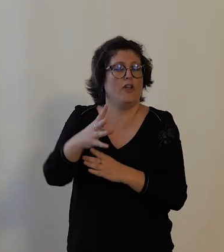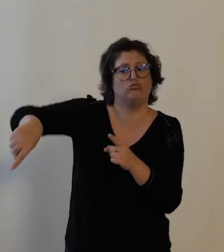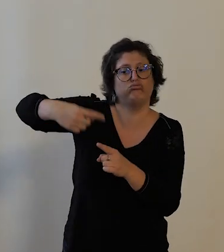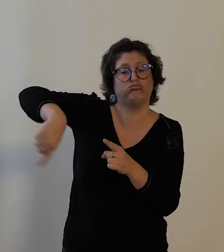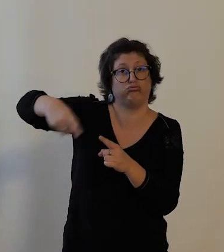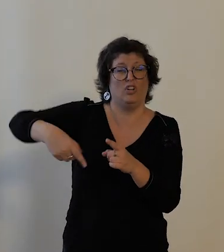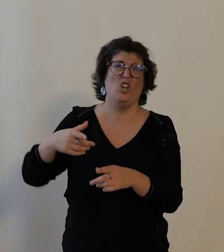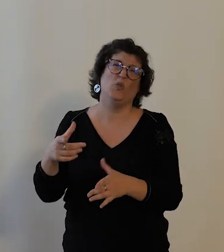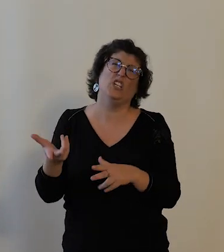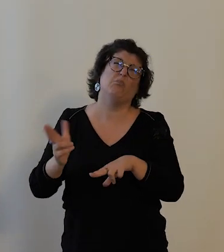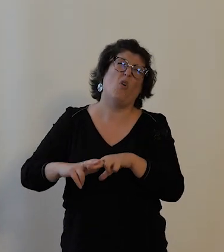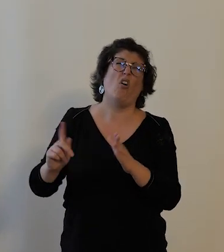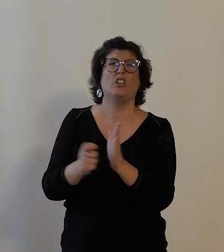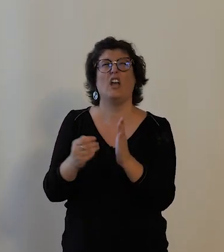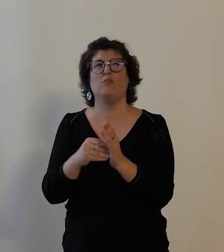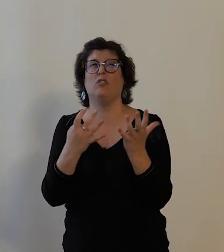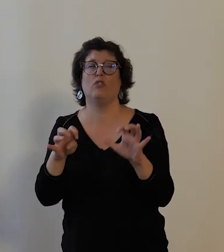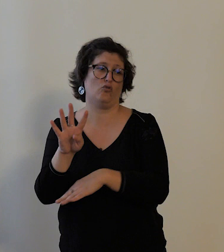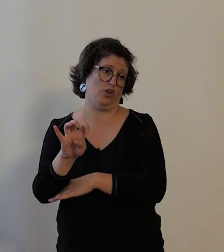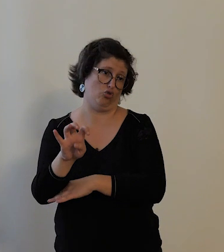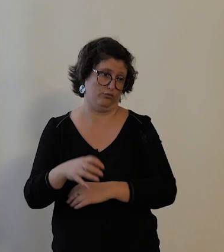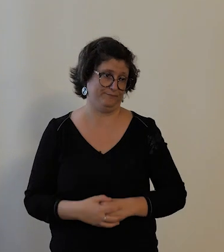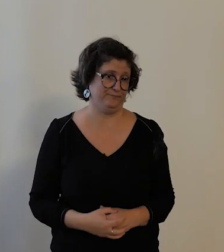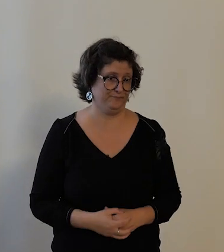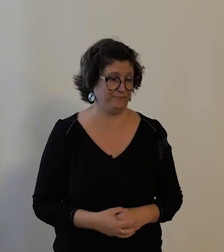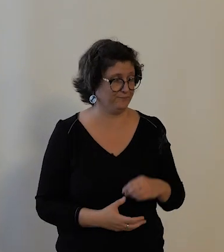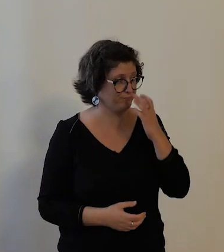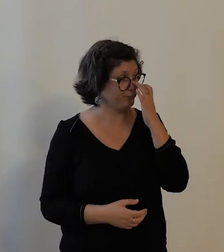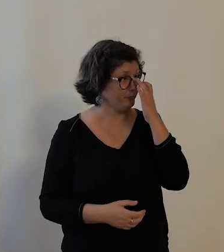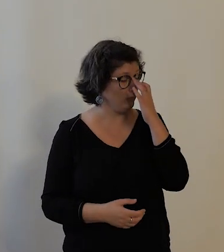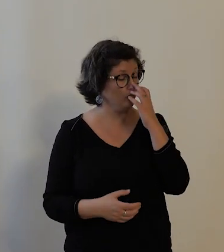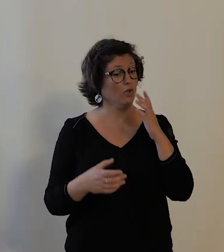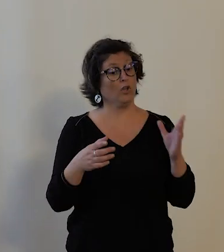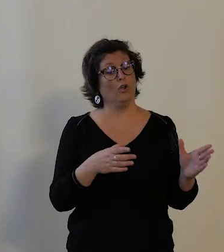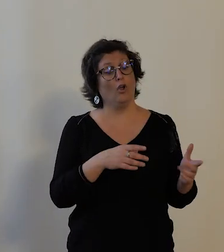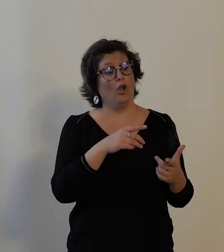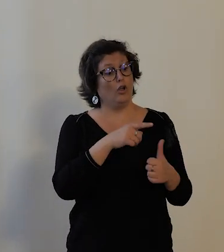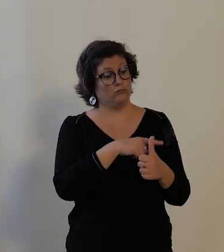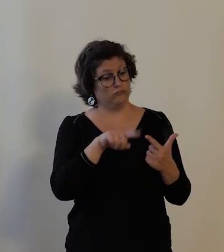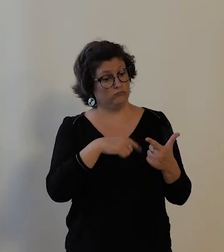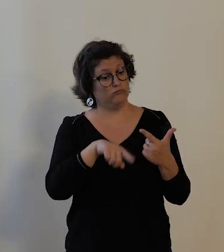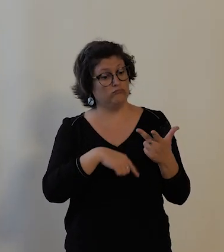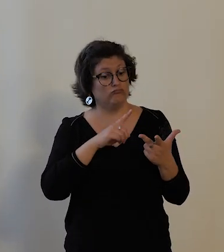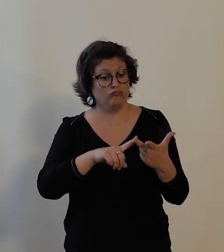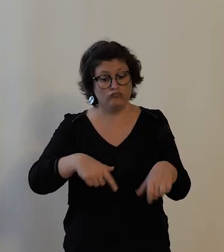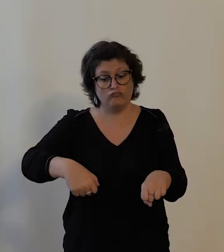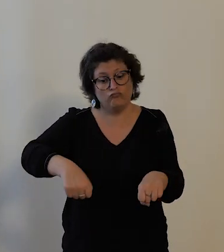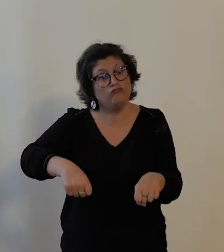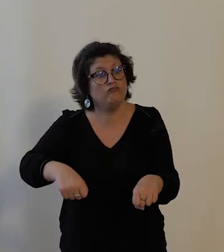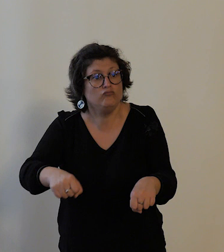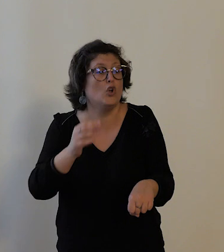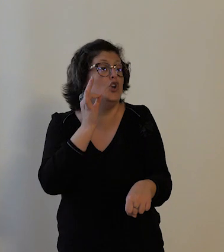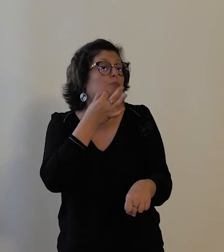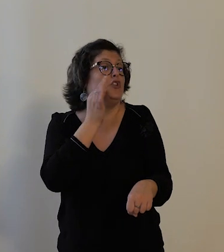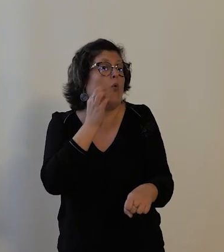le Vélos Club de Tours organise aussi des épreuves de motocyclettes ou de tricycle à moteur